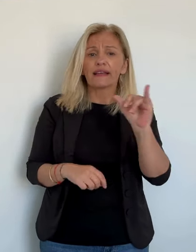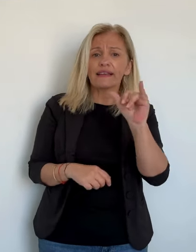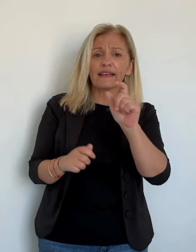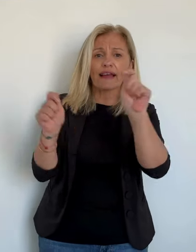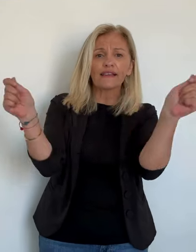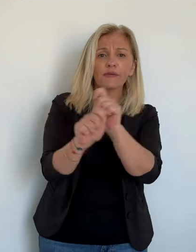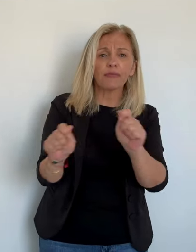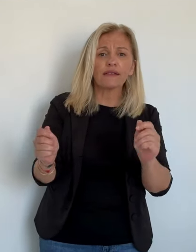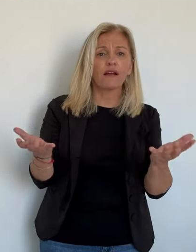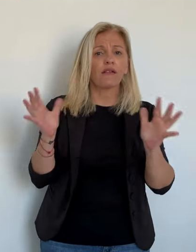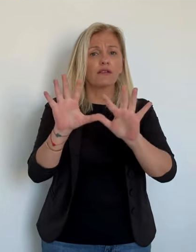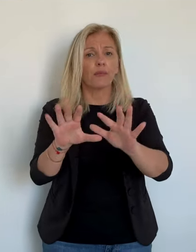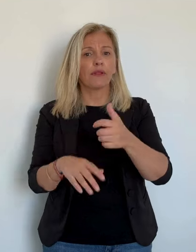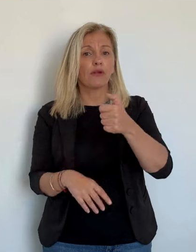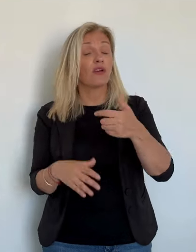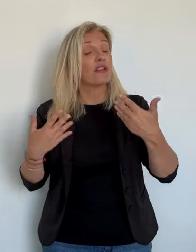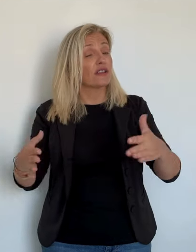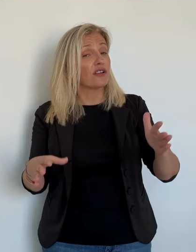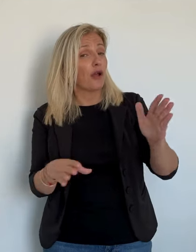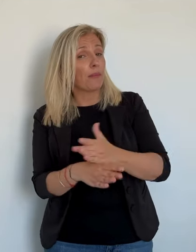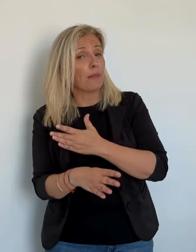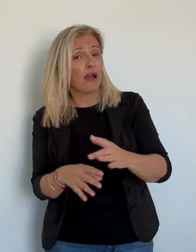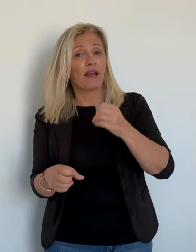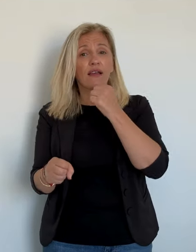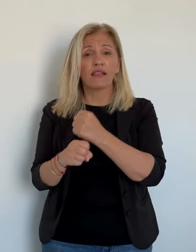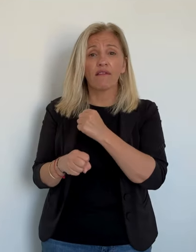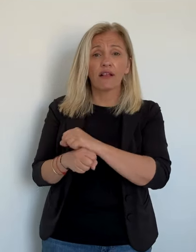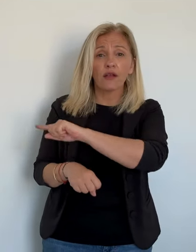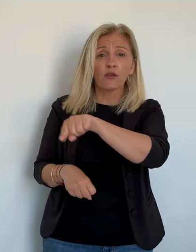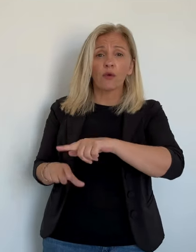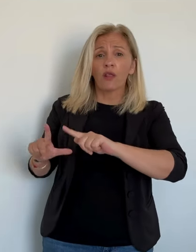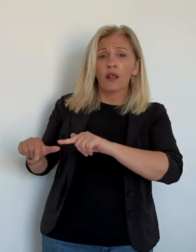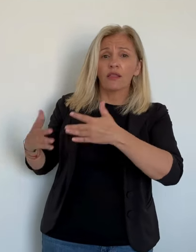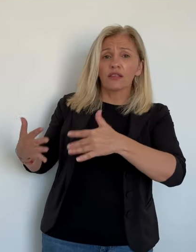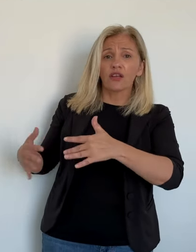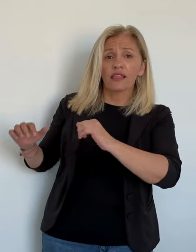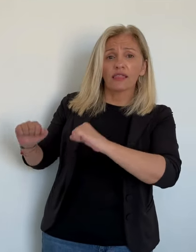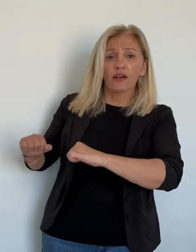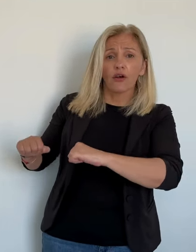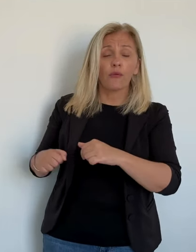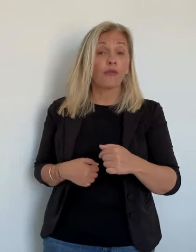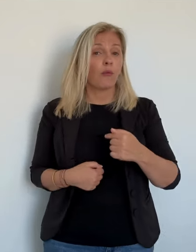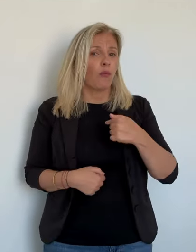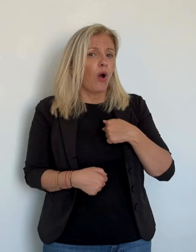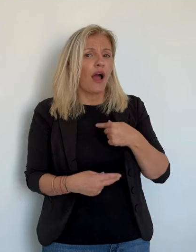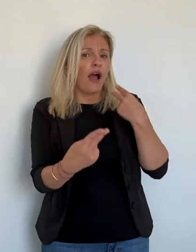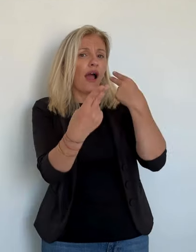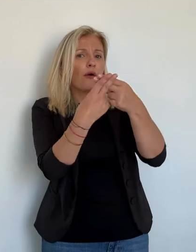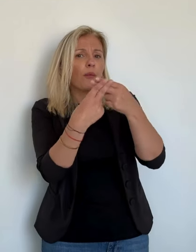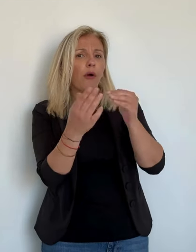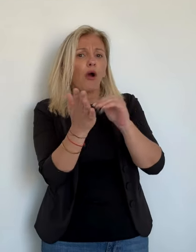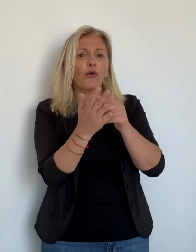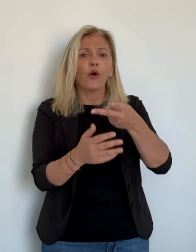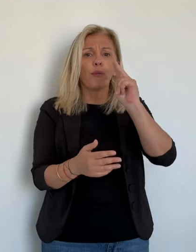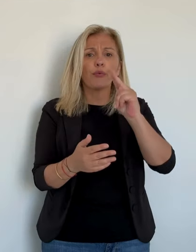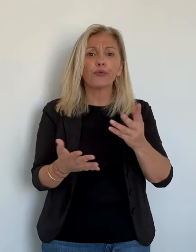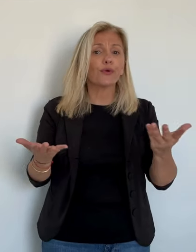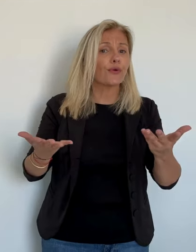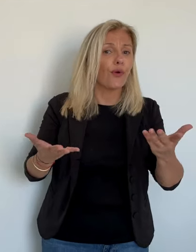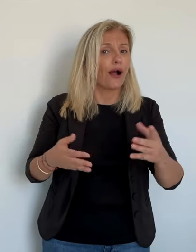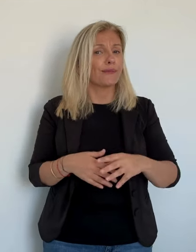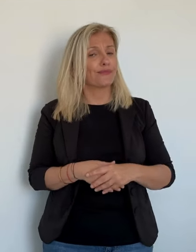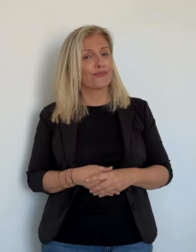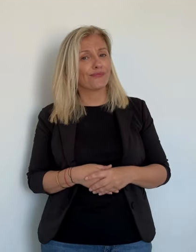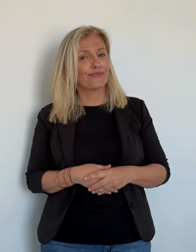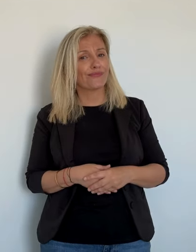aspirations qui sont essentielles et qui ont été votées à l'unanimité, comment pourrons-nous continuer à défendre